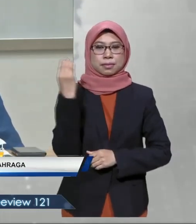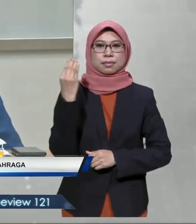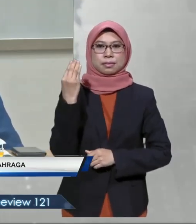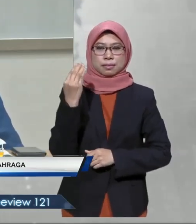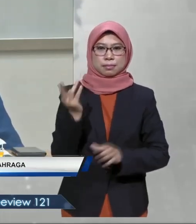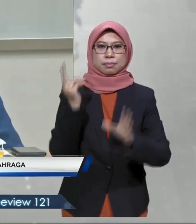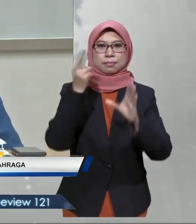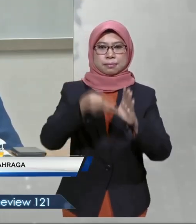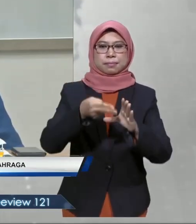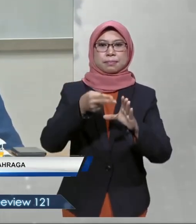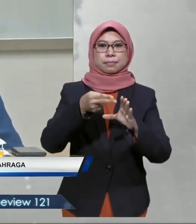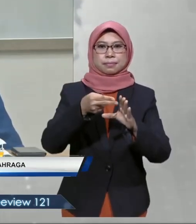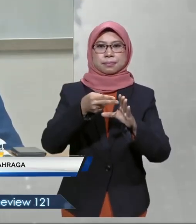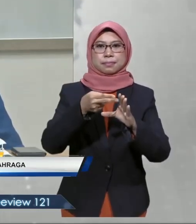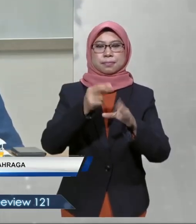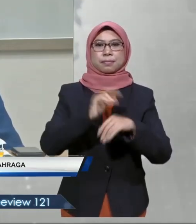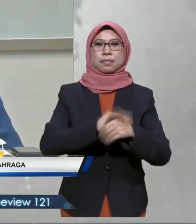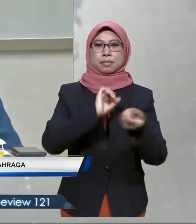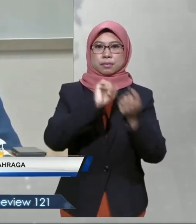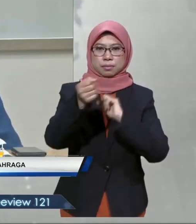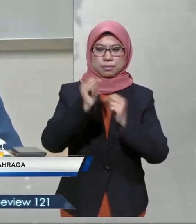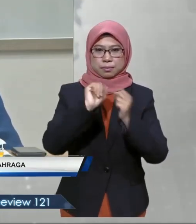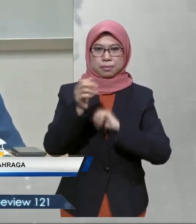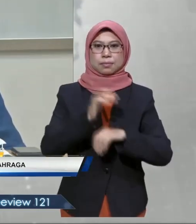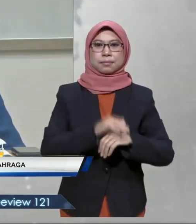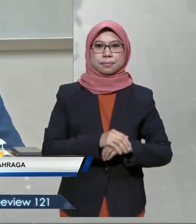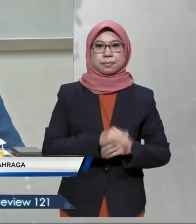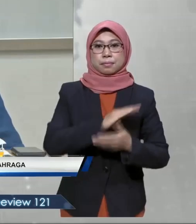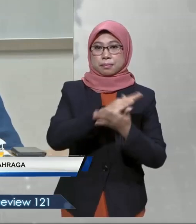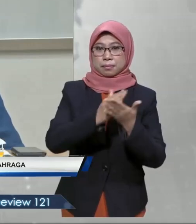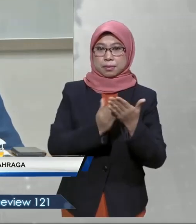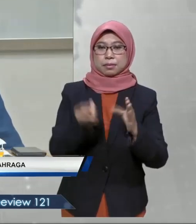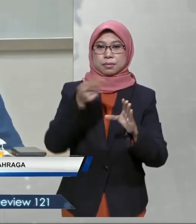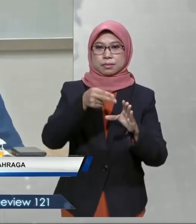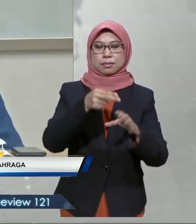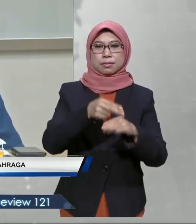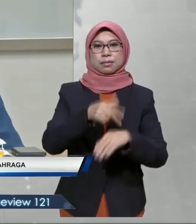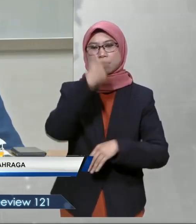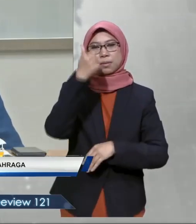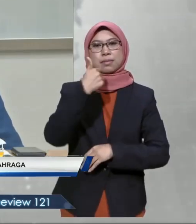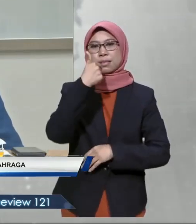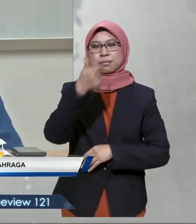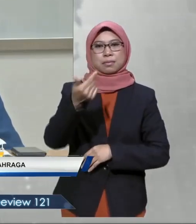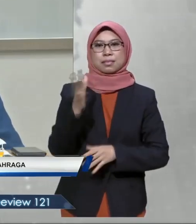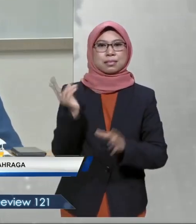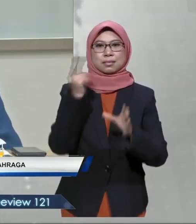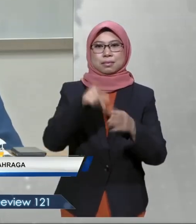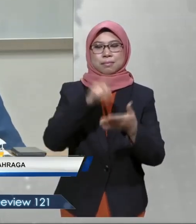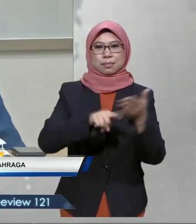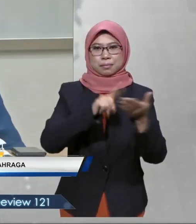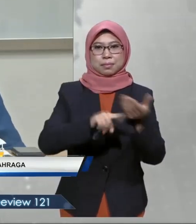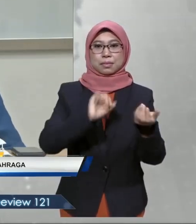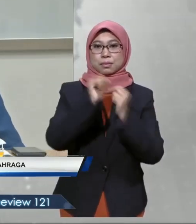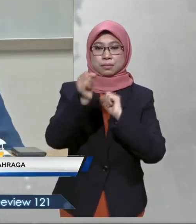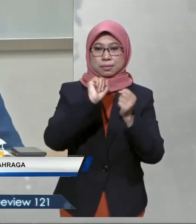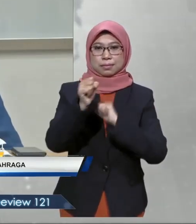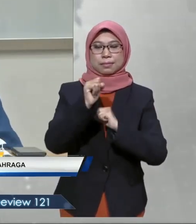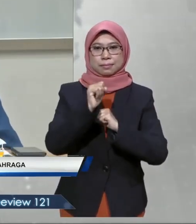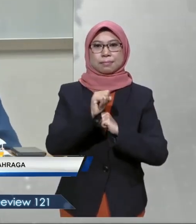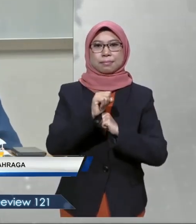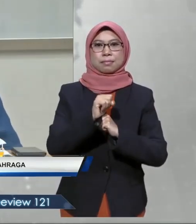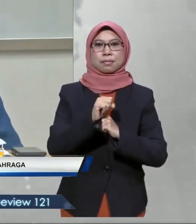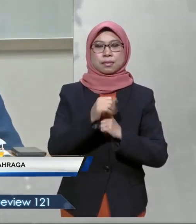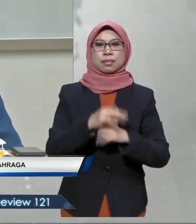pertandingan itu saja. Saya harap ini dalam GP memang lama dia tak ada ambil bahagian adalah sedikit apa-apa